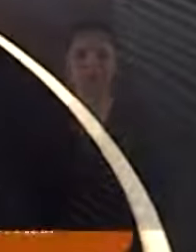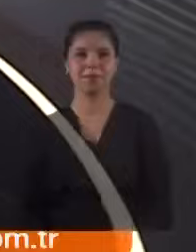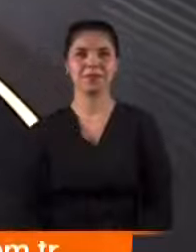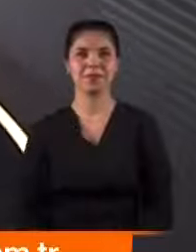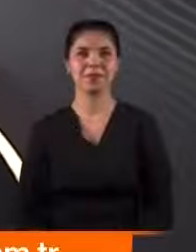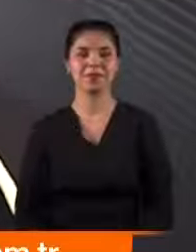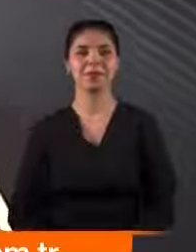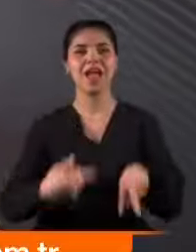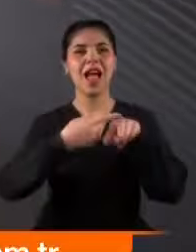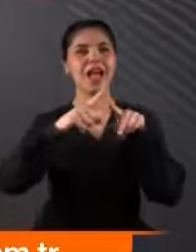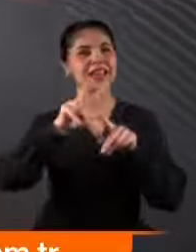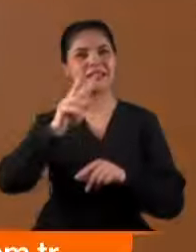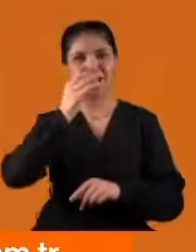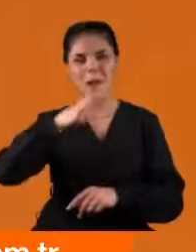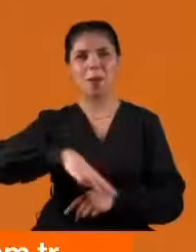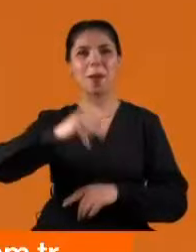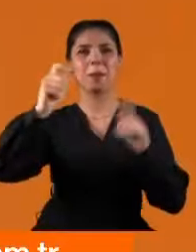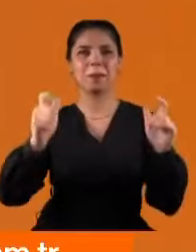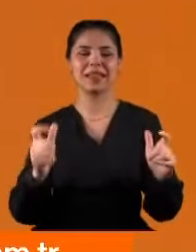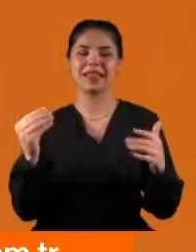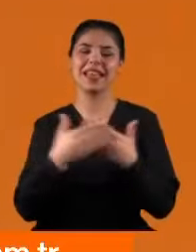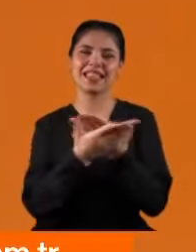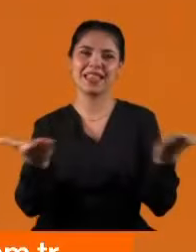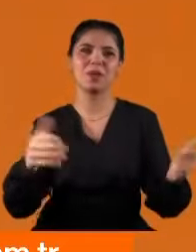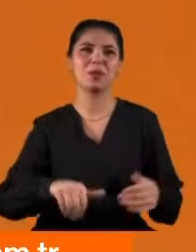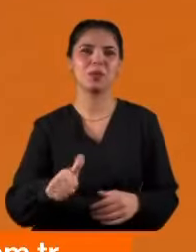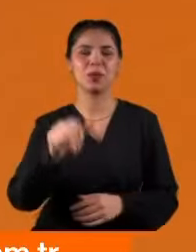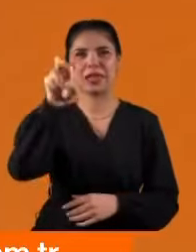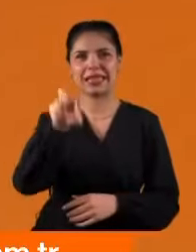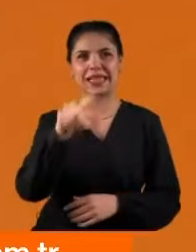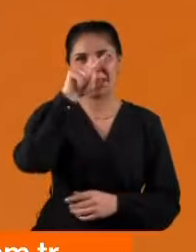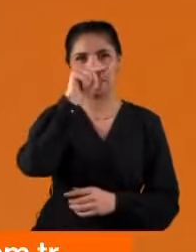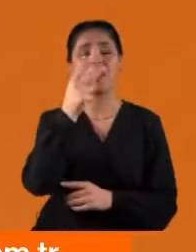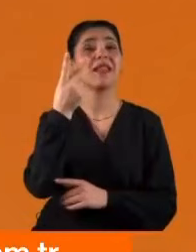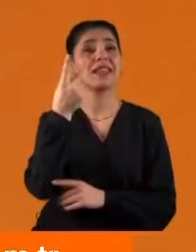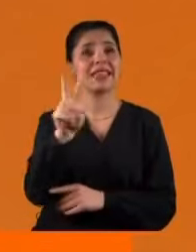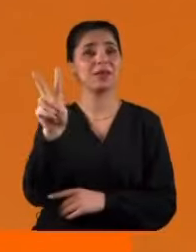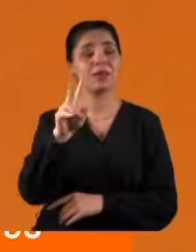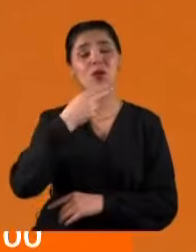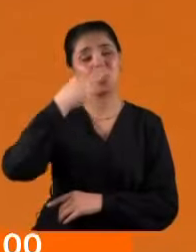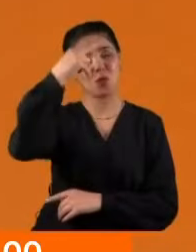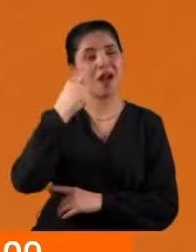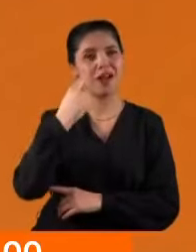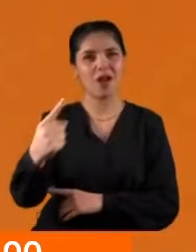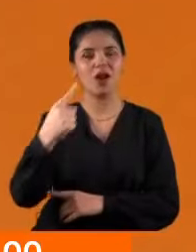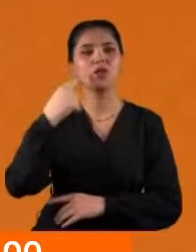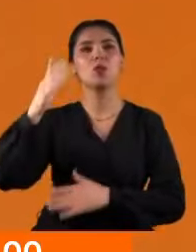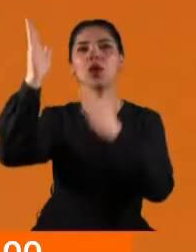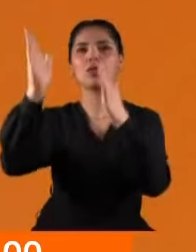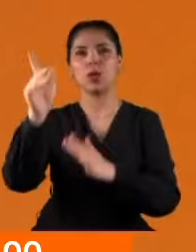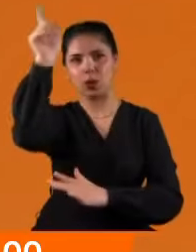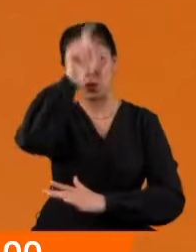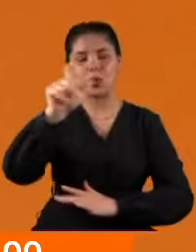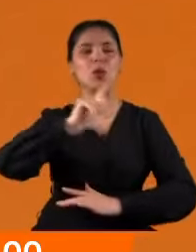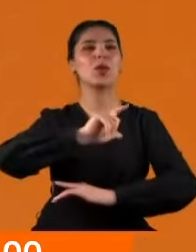Haberin Merkezi'nden, ATV Haber Merkezi'nden iyi akşamlar. Bugün 8 Mart 2024 Cuma. Cumhurbaşkanı Erdoğan,